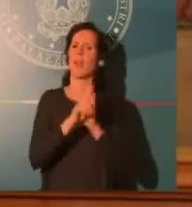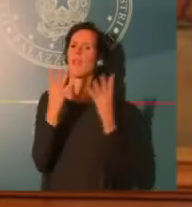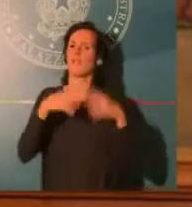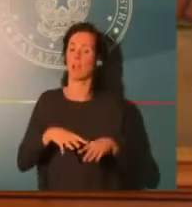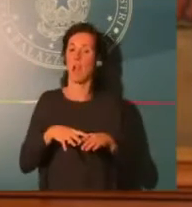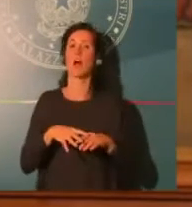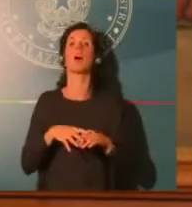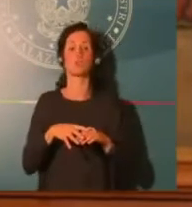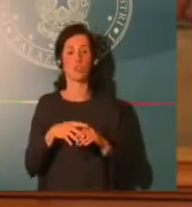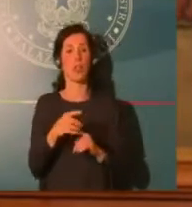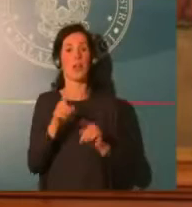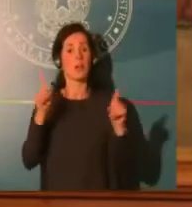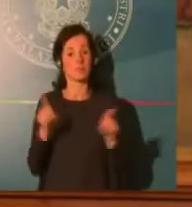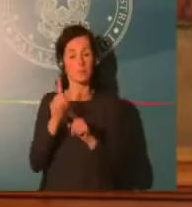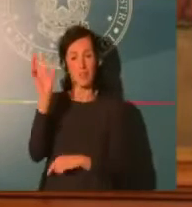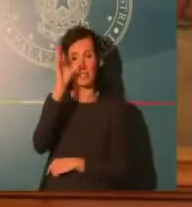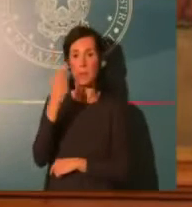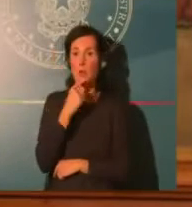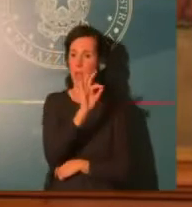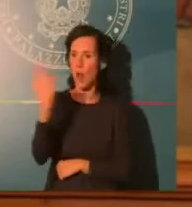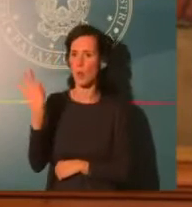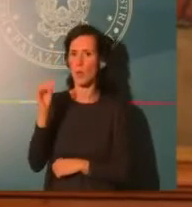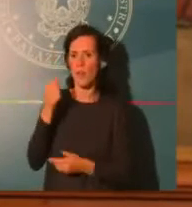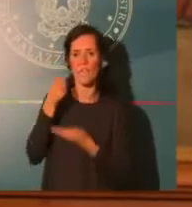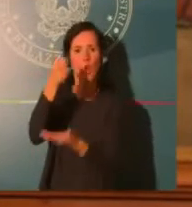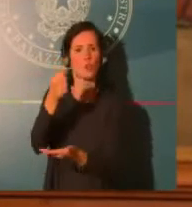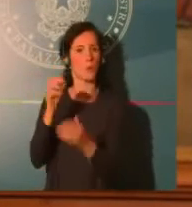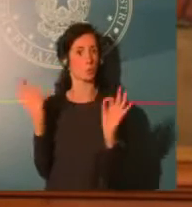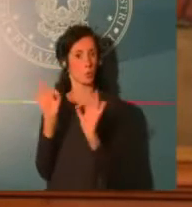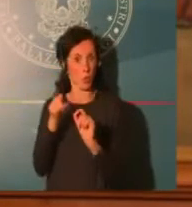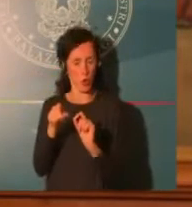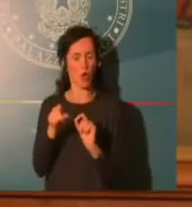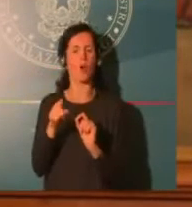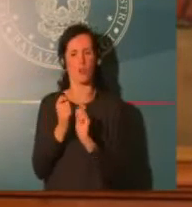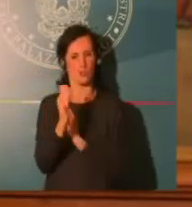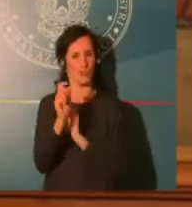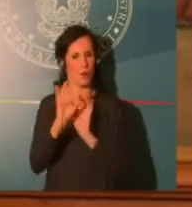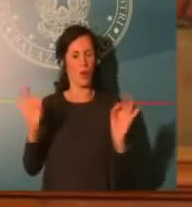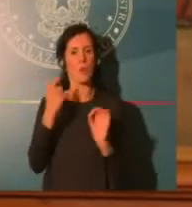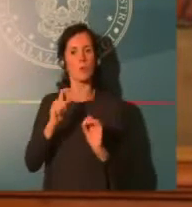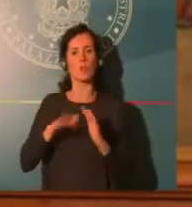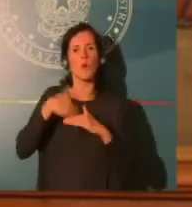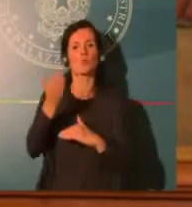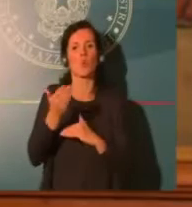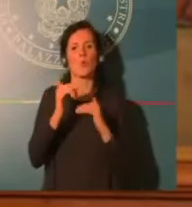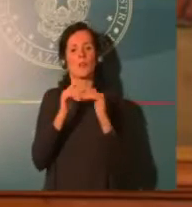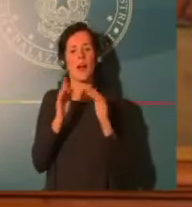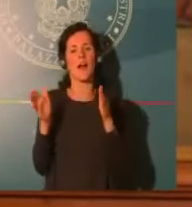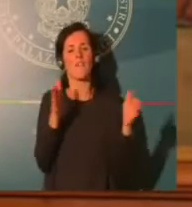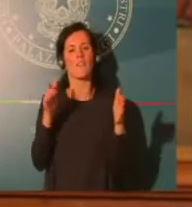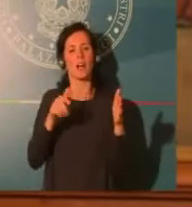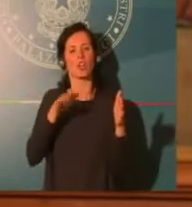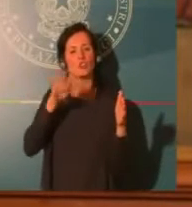al limite dei 5 milioni di euro, ci sarà una nuova invece procedura, domanda, che porterà ai